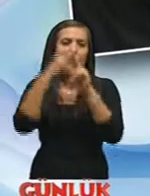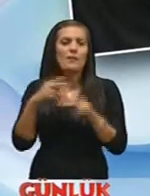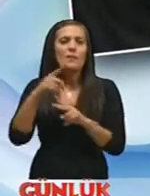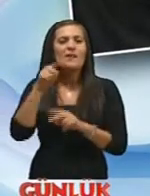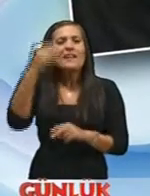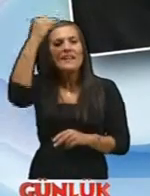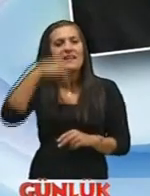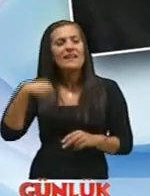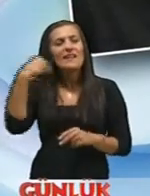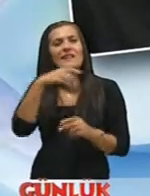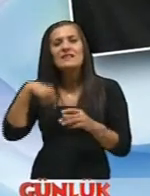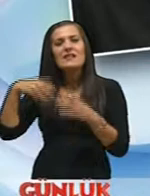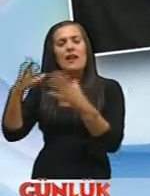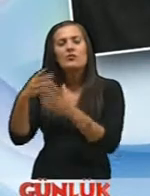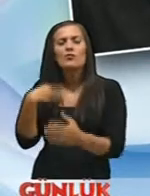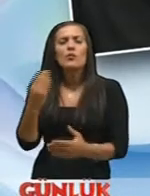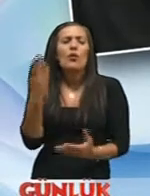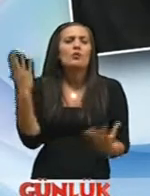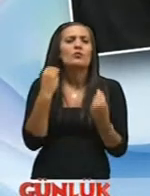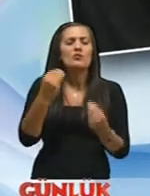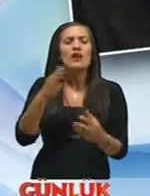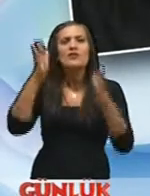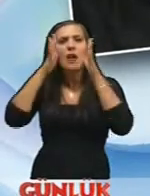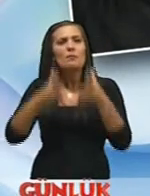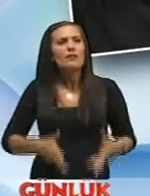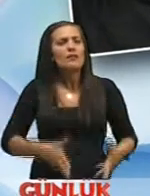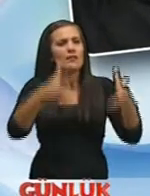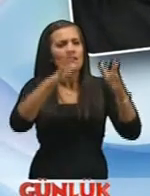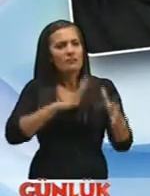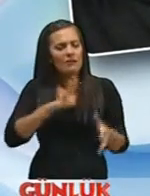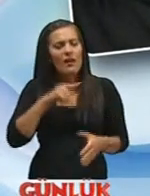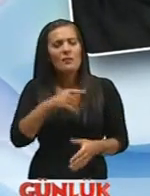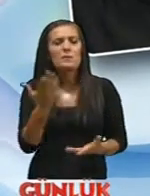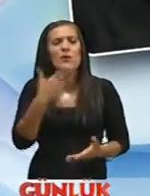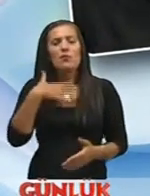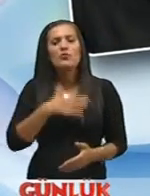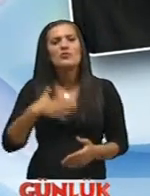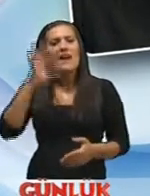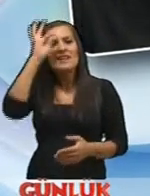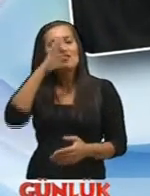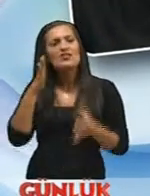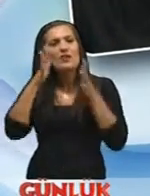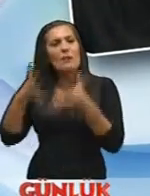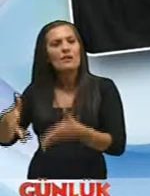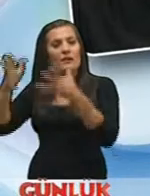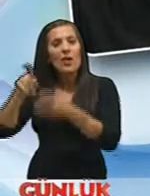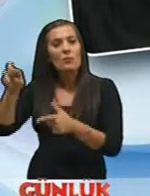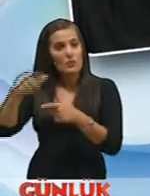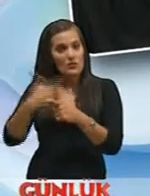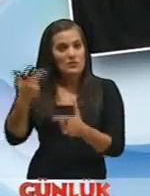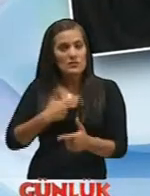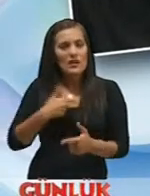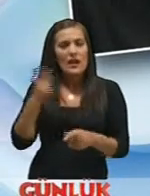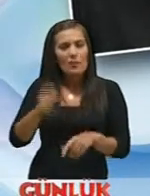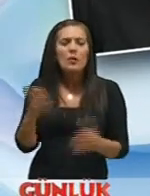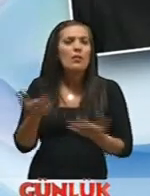kiliseler var çok güzel 600 yıllık ve çok güzel camiler var mesela Bursa'da Yeşil Cami onun projesinde biz de ait yaptık